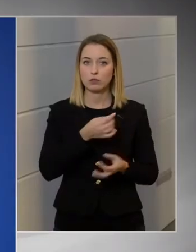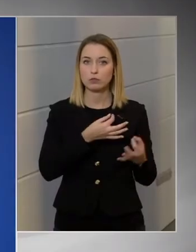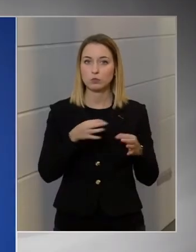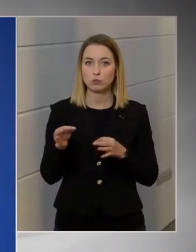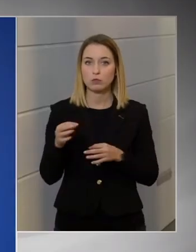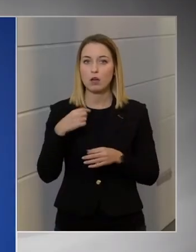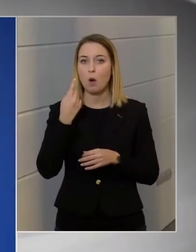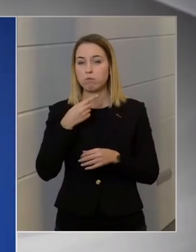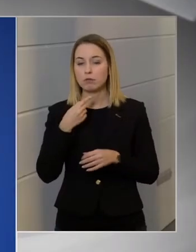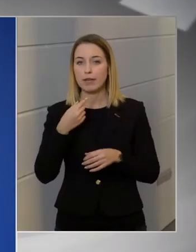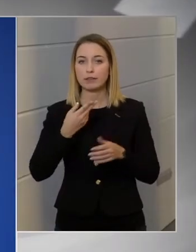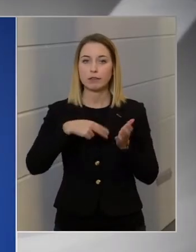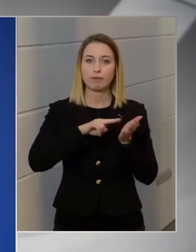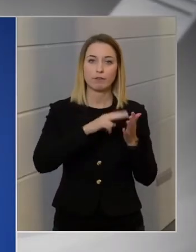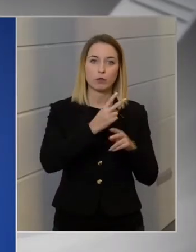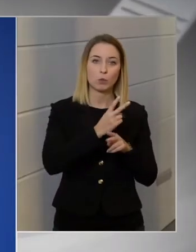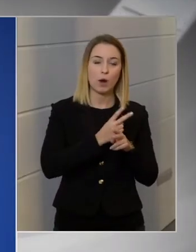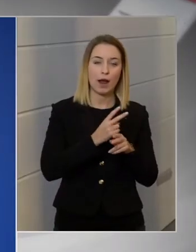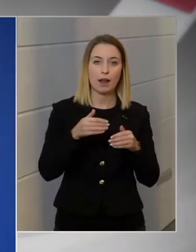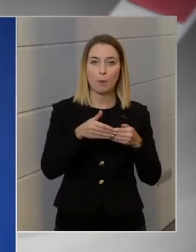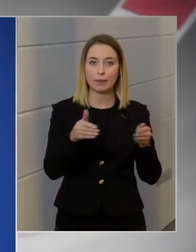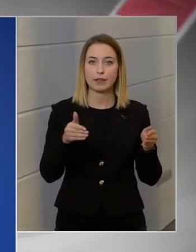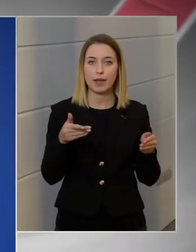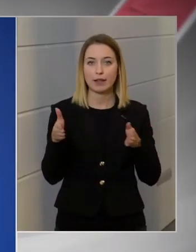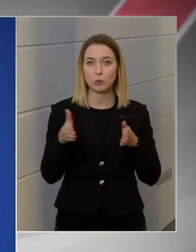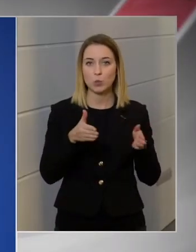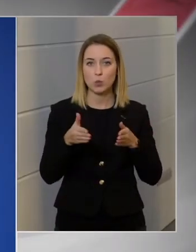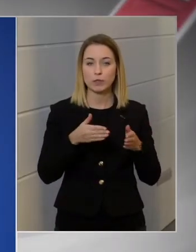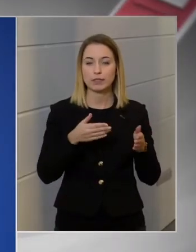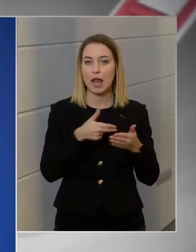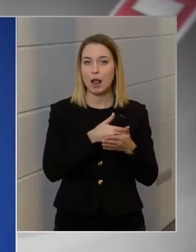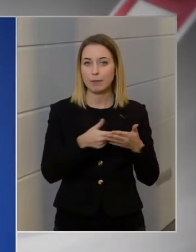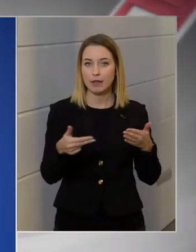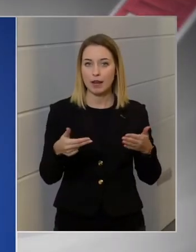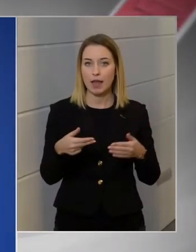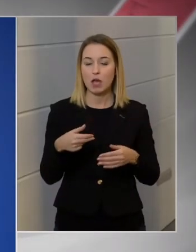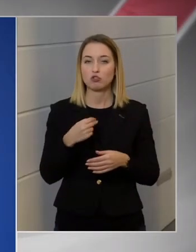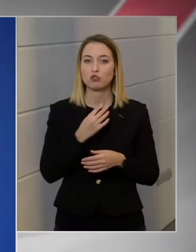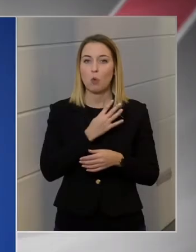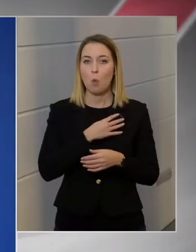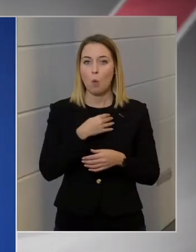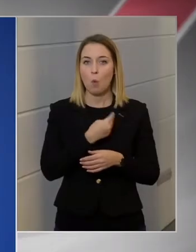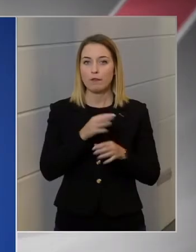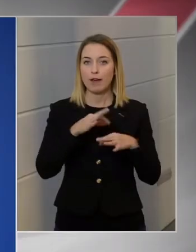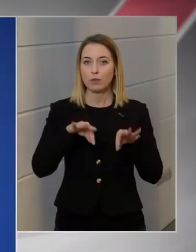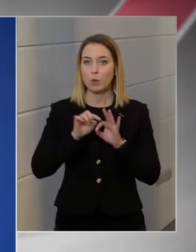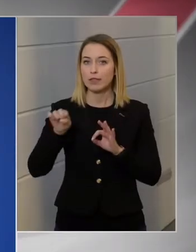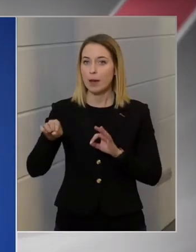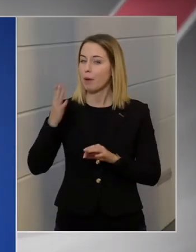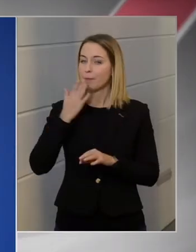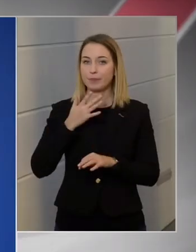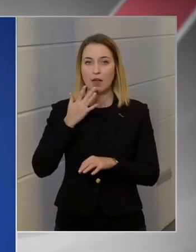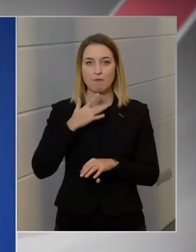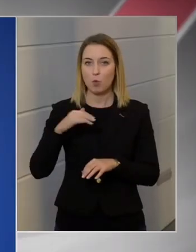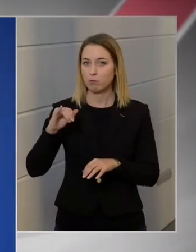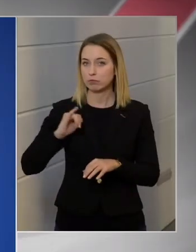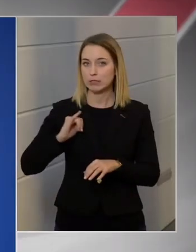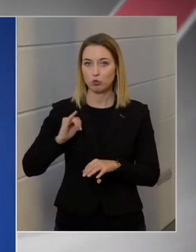objektív és jogállami keretek közötti elbírálása az Horváthországban nem volt biztosított.